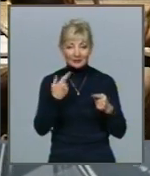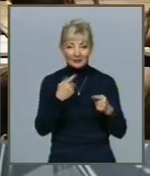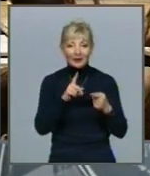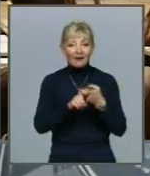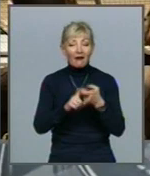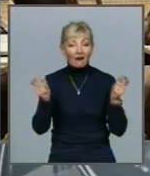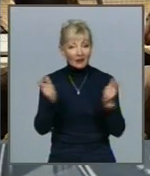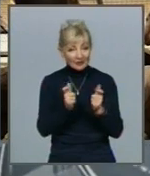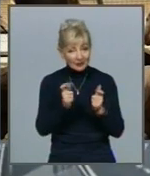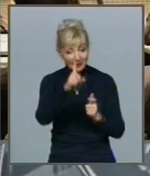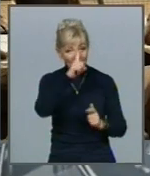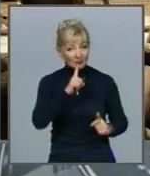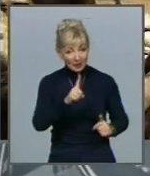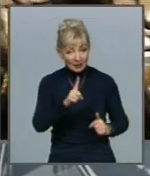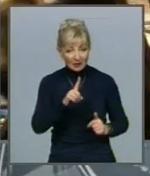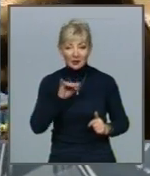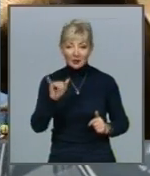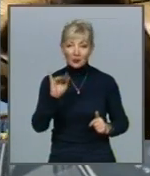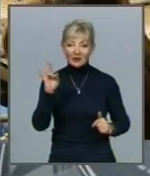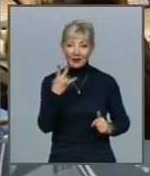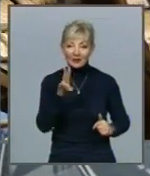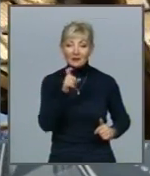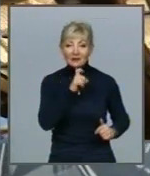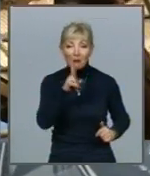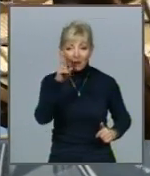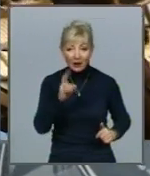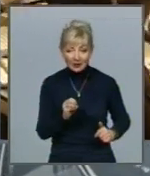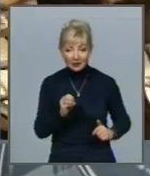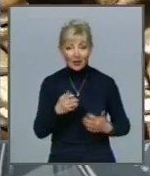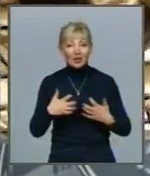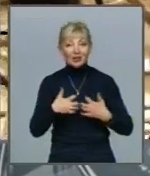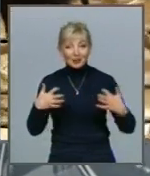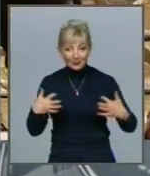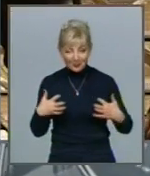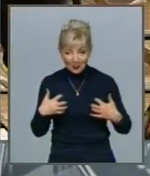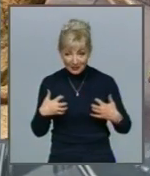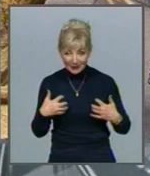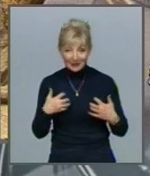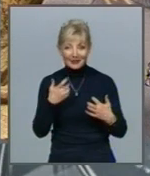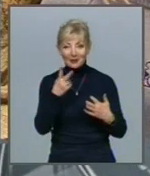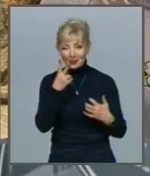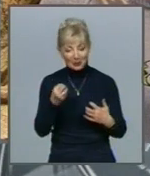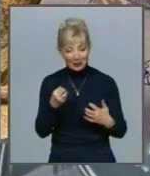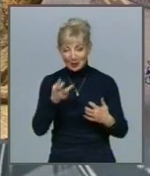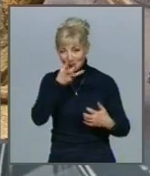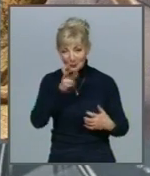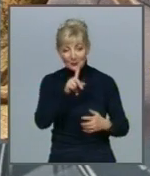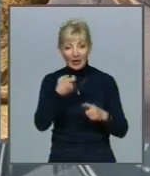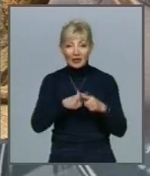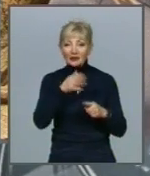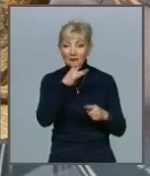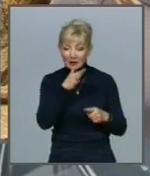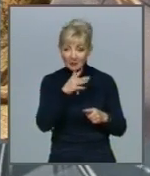тривалість цього місяць у Миколаївському зоопарку тваринки не нудьгували За цей час працівники